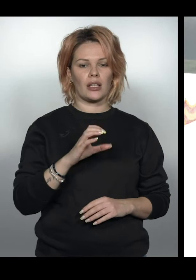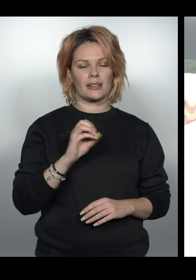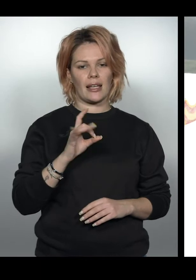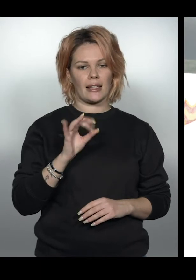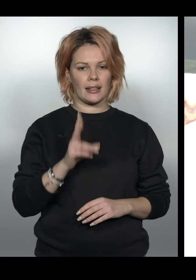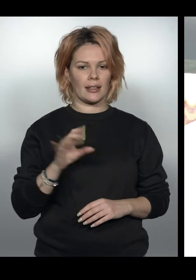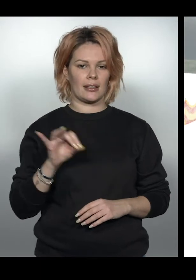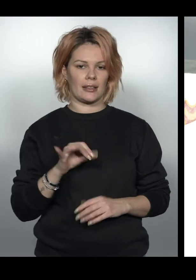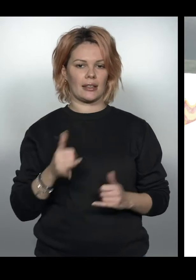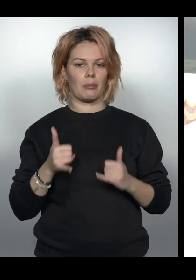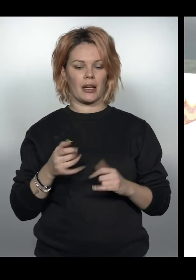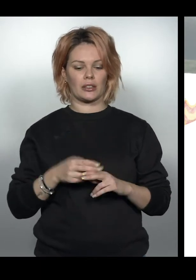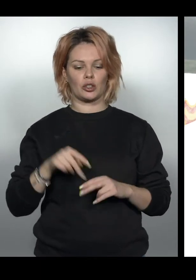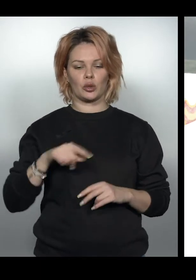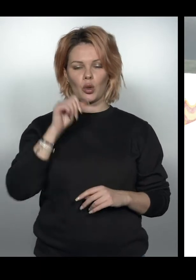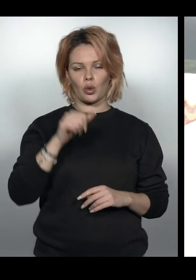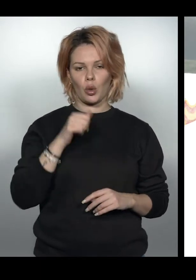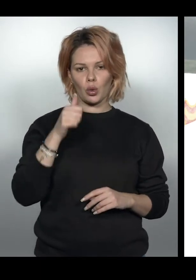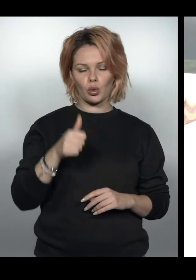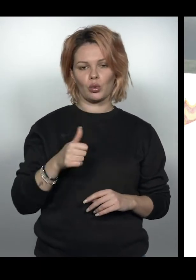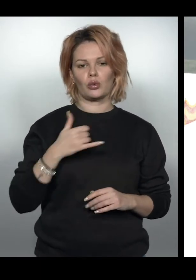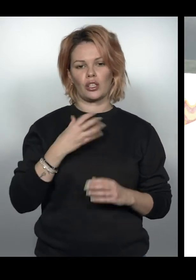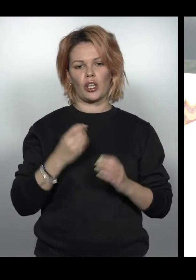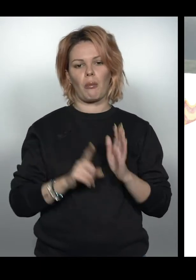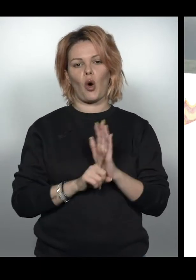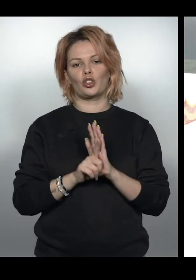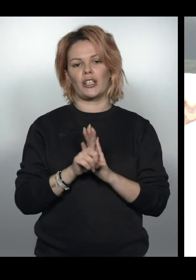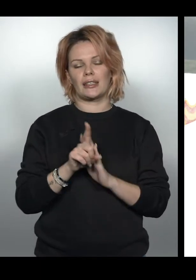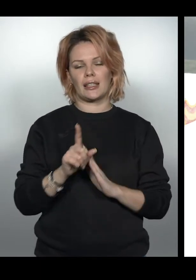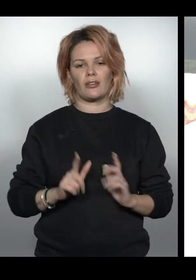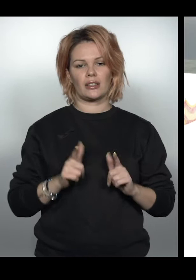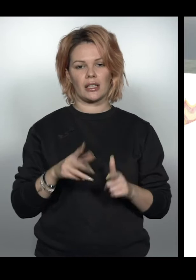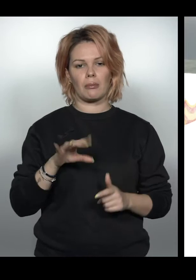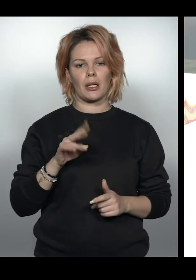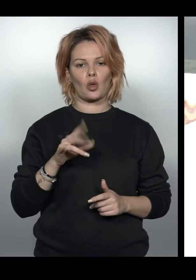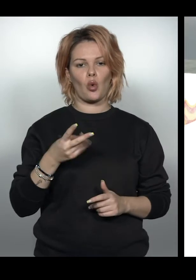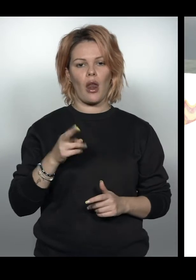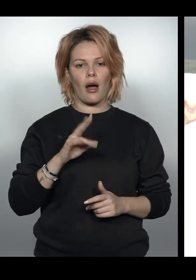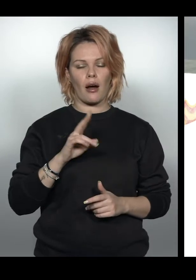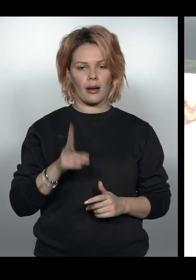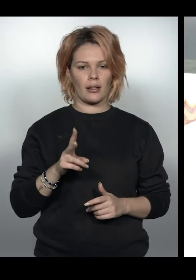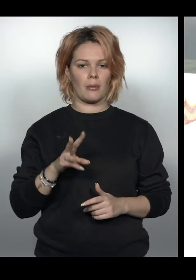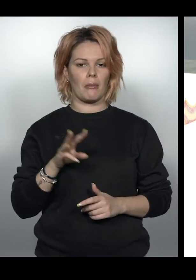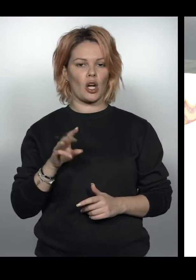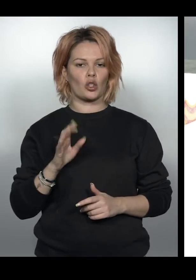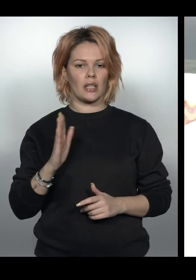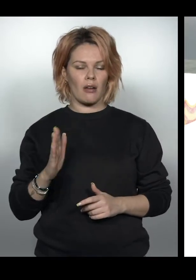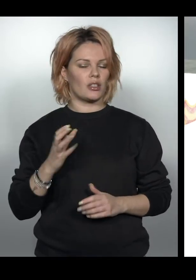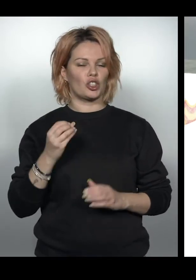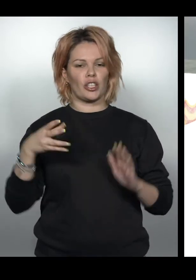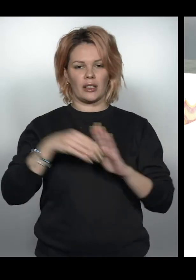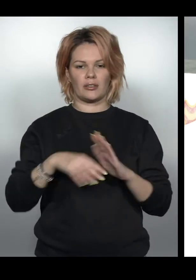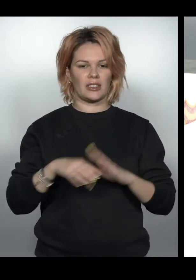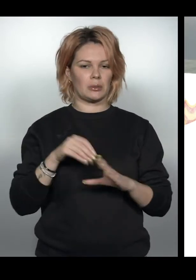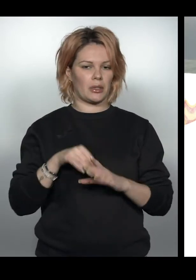Годас Ерік. І тепер з цього року у нас ще є початківець один, Микуляк Мирослав. Він поки що